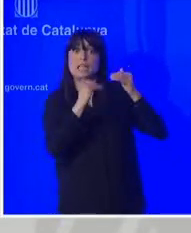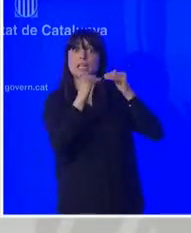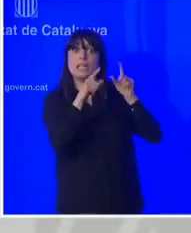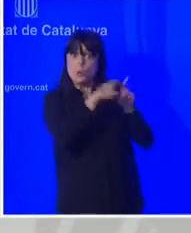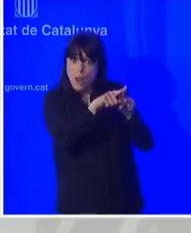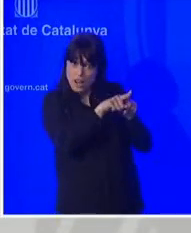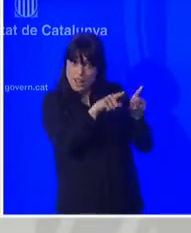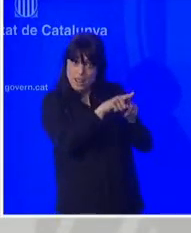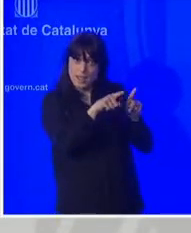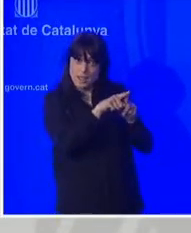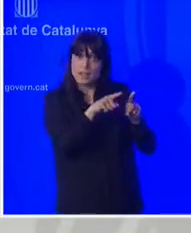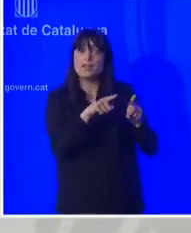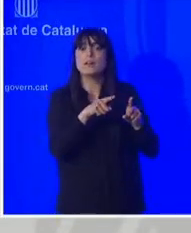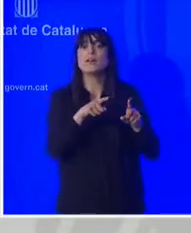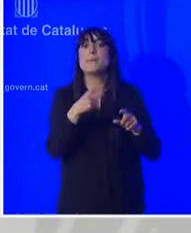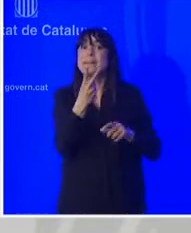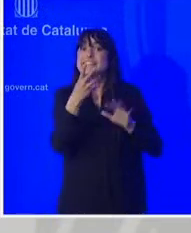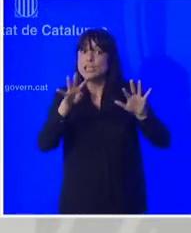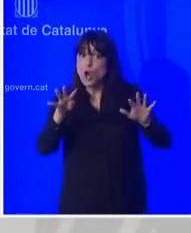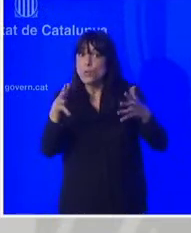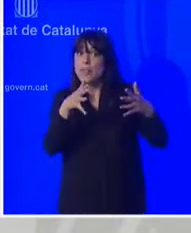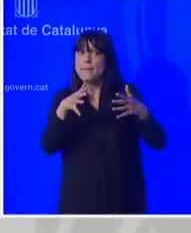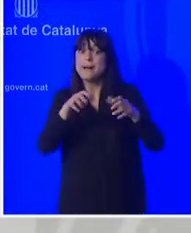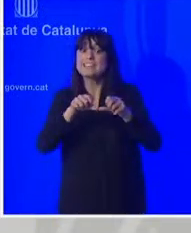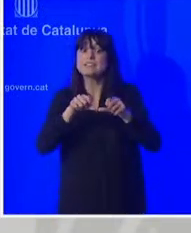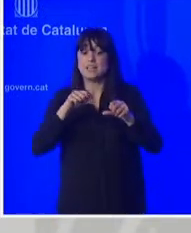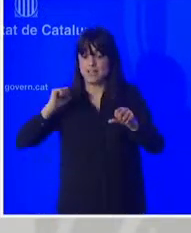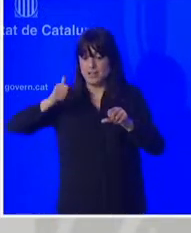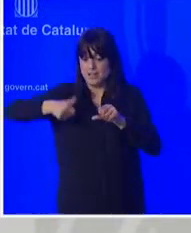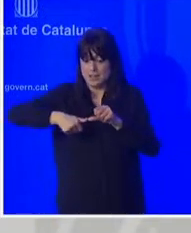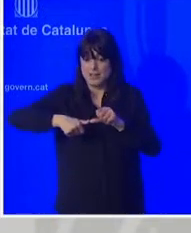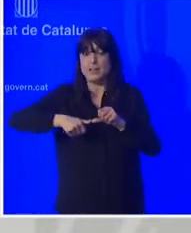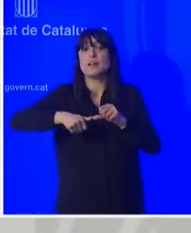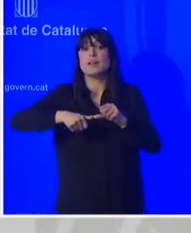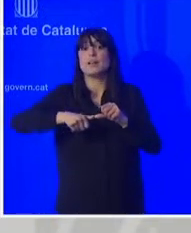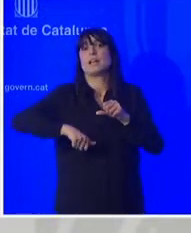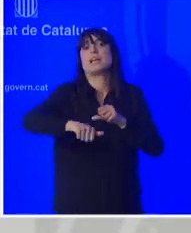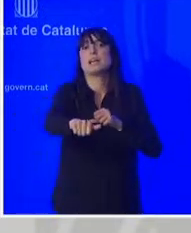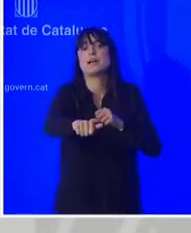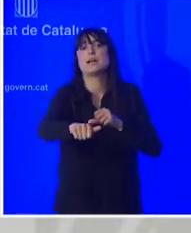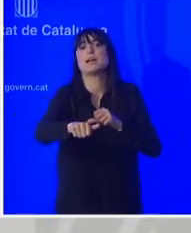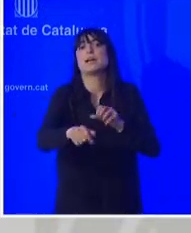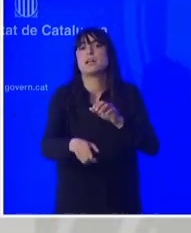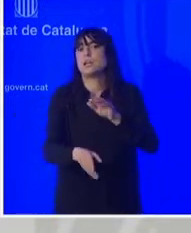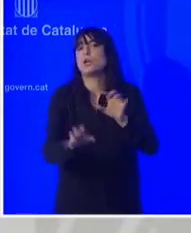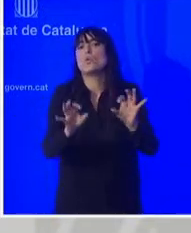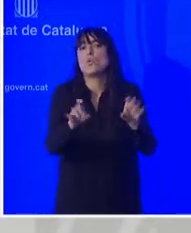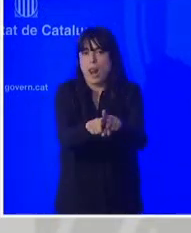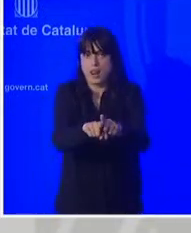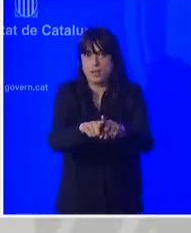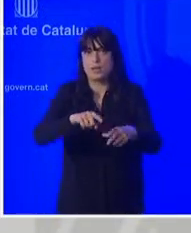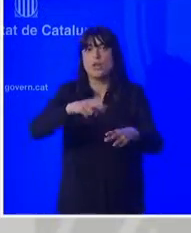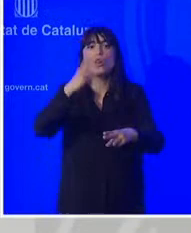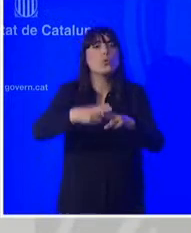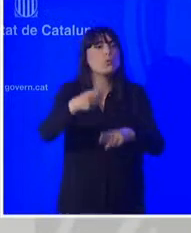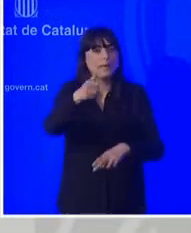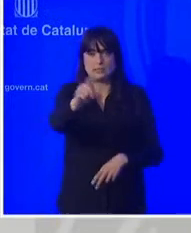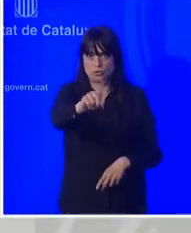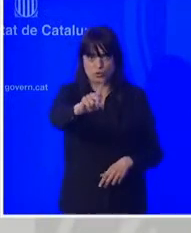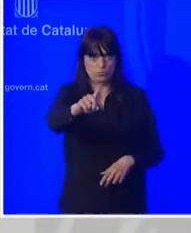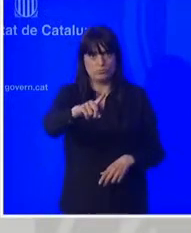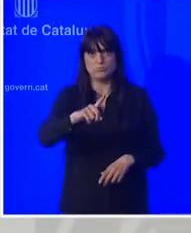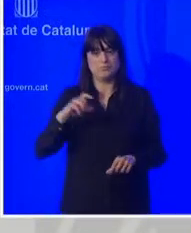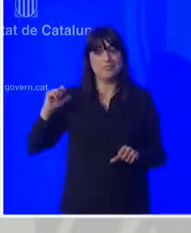amb molta probabilitat es prorrogarà la resolució que està vigent a dia d'avui fins al 29 de març per tant jo penso